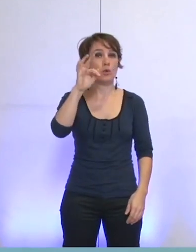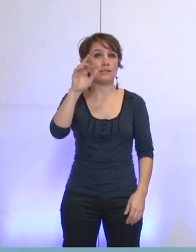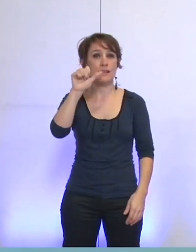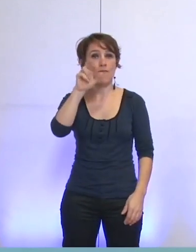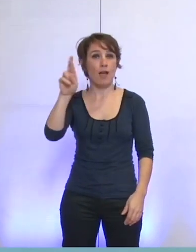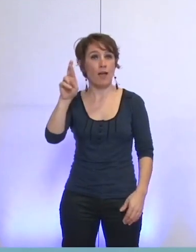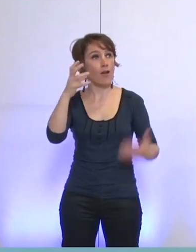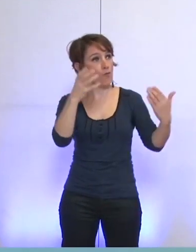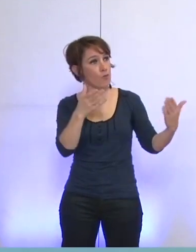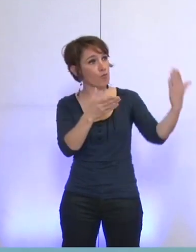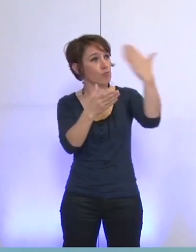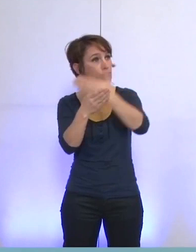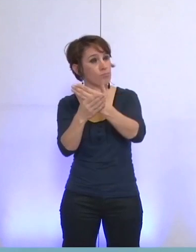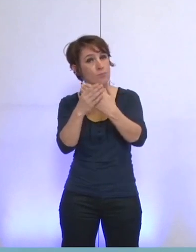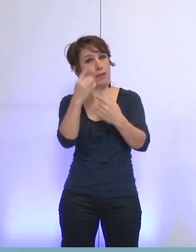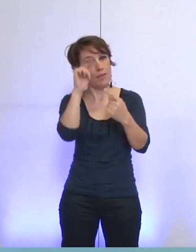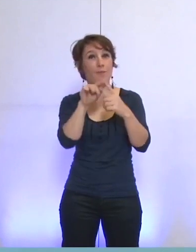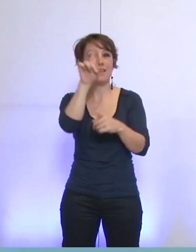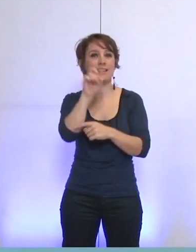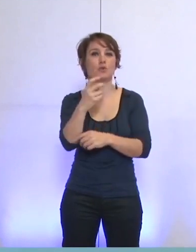vous avez la parole pour votre question orale.